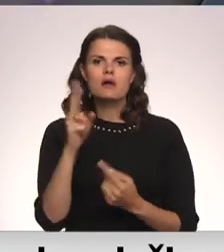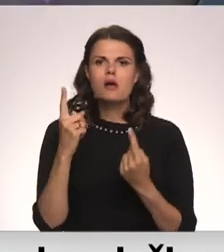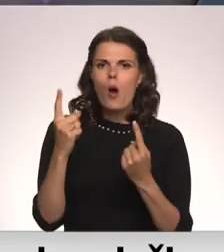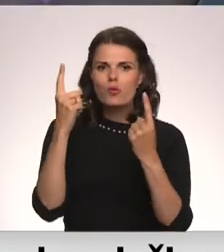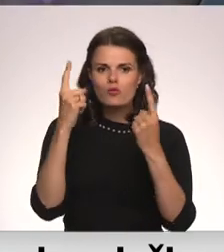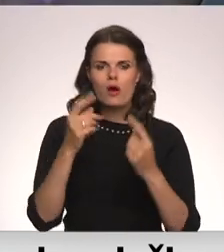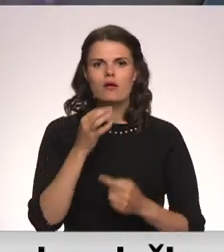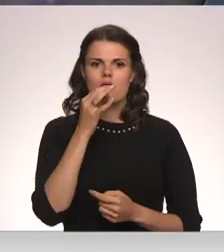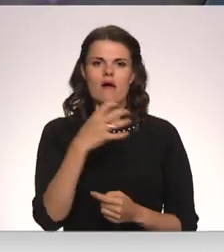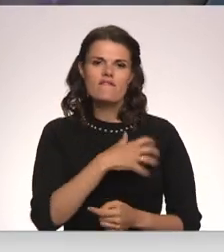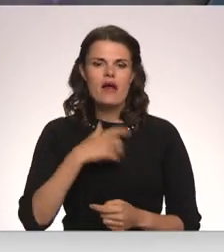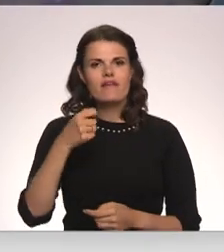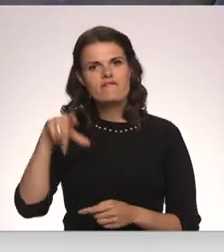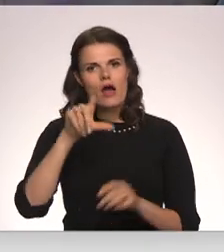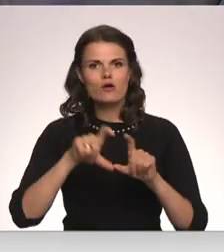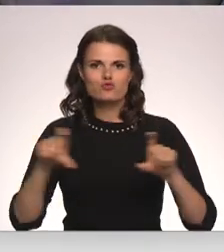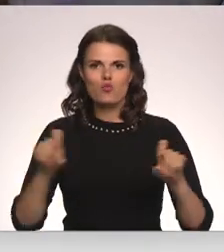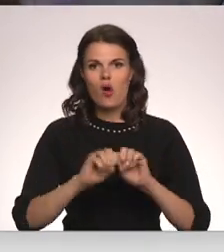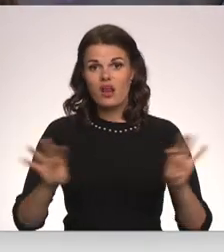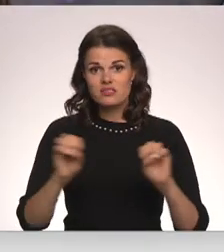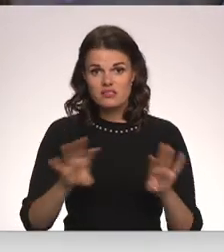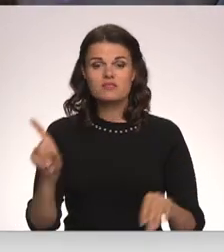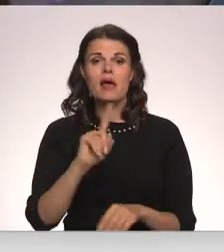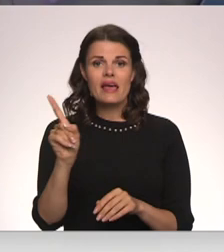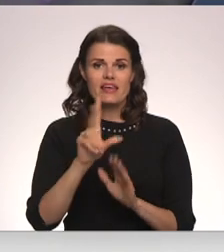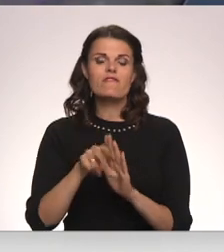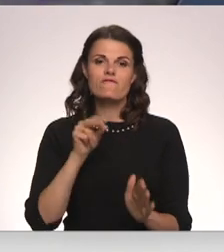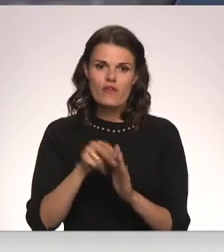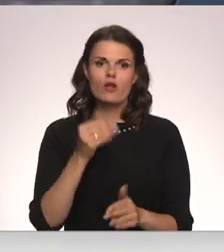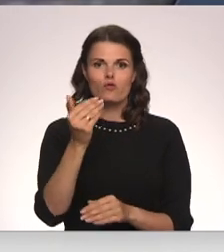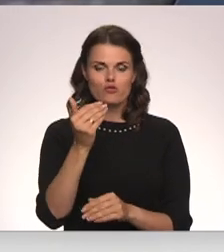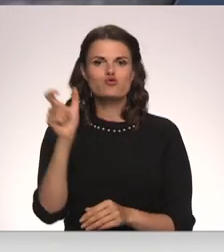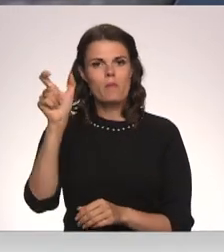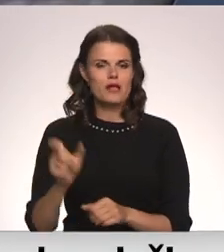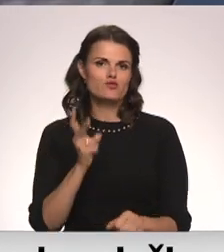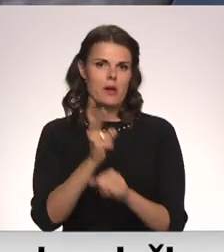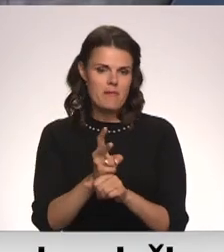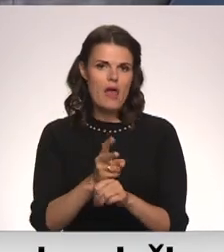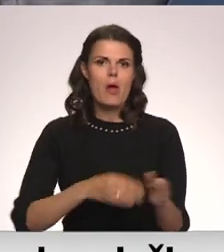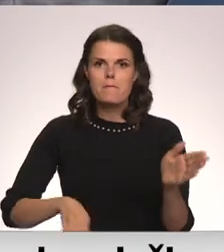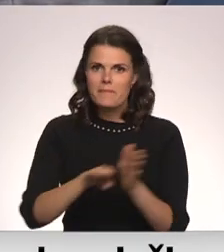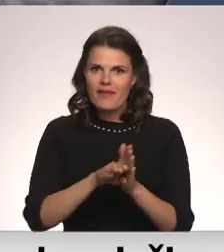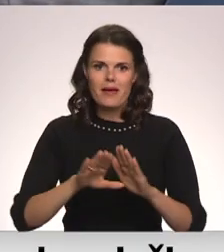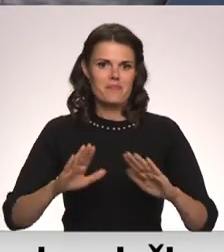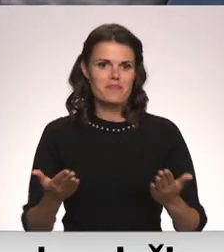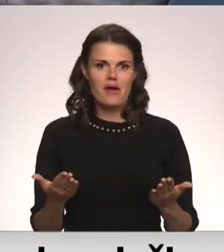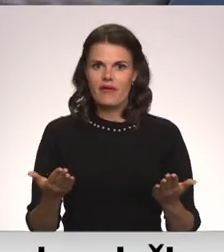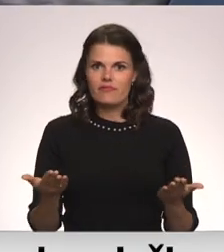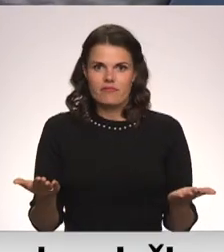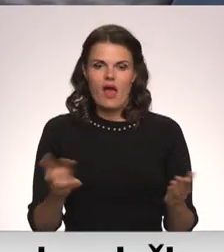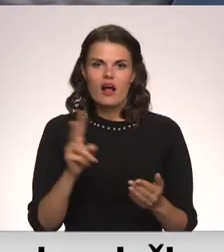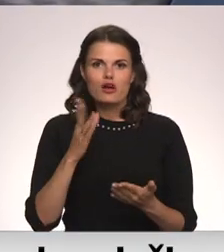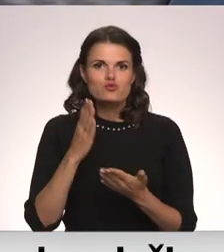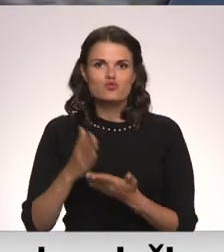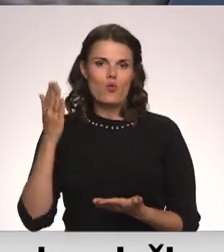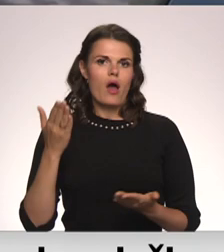Vairāk vajadzētu skolās par to runāt, jo jā, ir vēlēšanas, tas ir jūsu pilsoņu pienākums, tur piedalīties, bet kas to